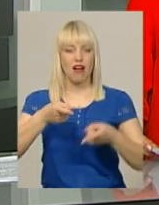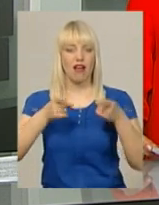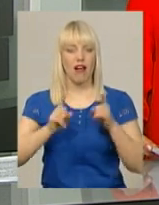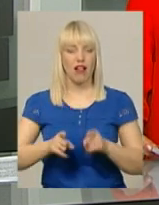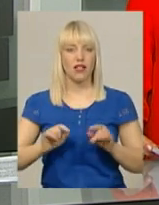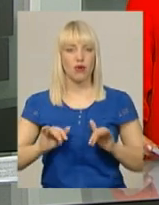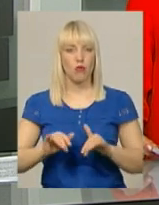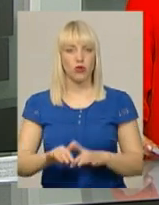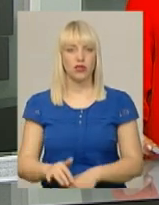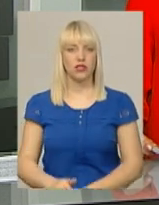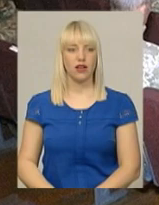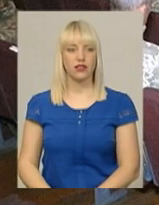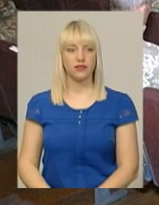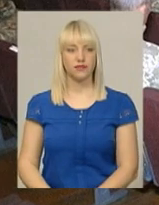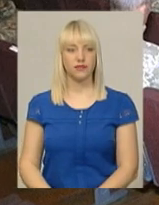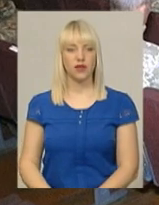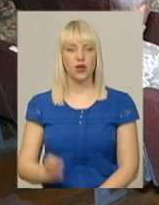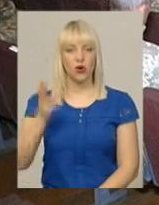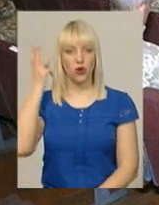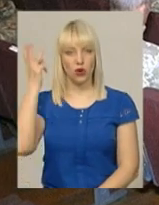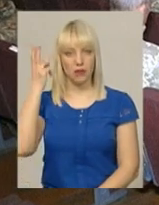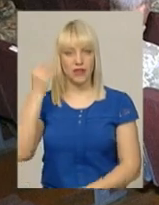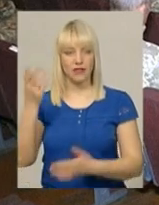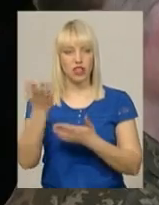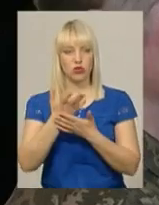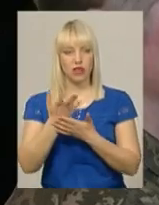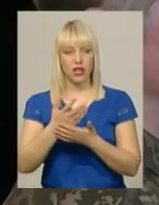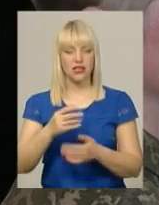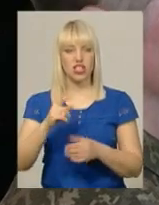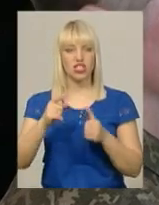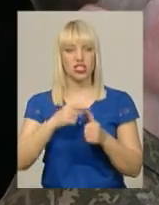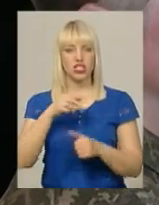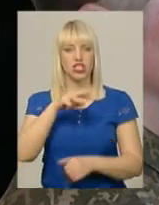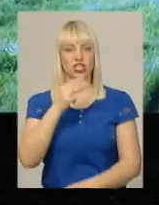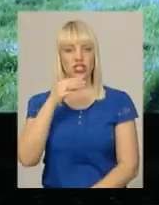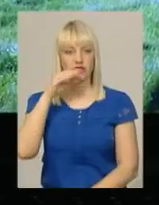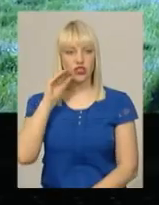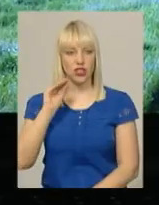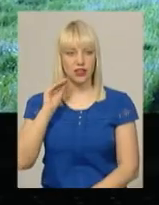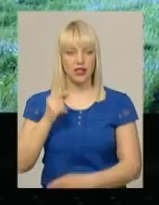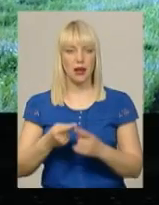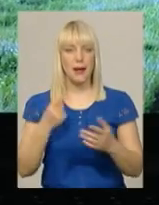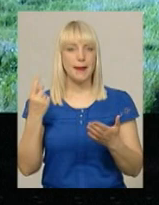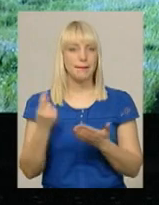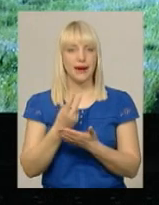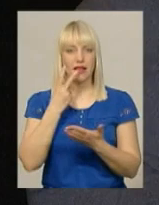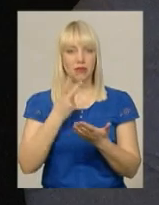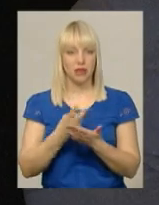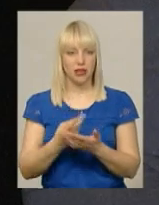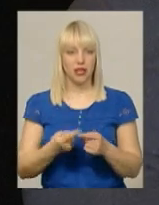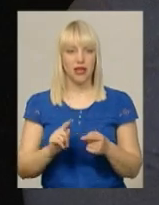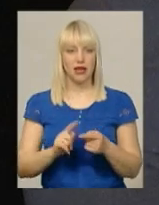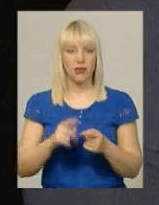Нісміянова. У Хмельницькому кінотеатрі імені Тараса Шевченка прем'єра на екрані вітчизняний художній фільм, що